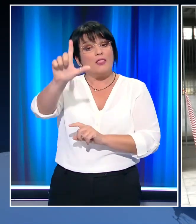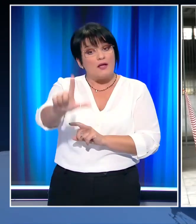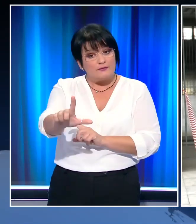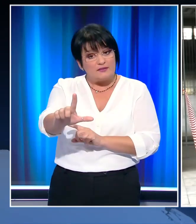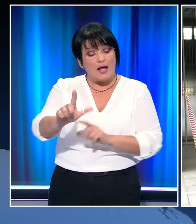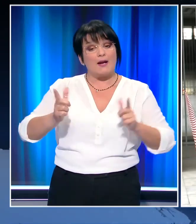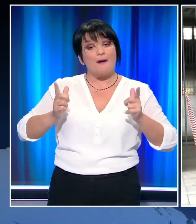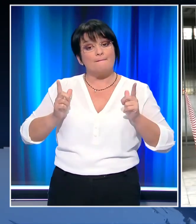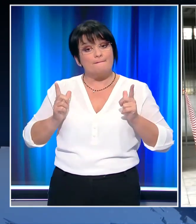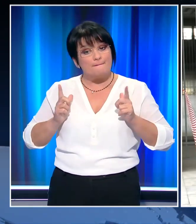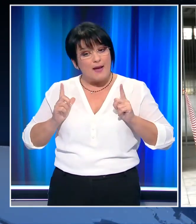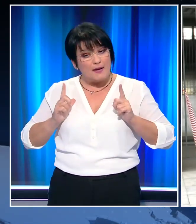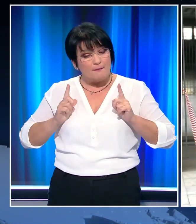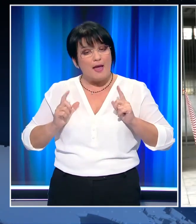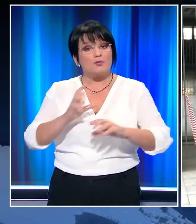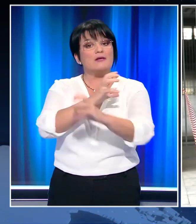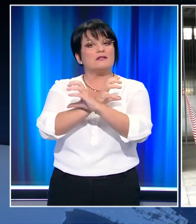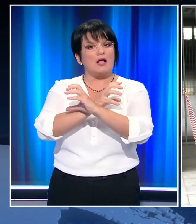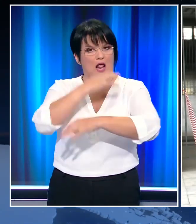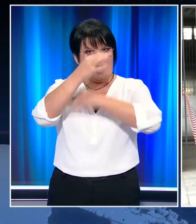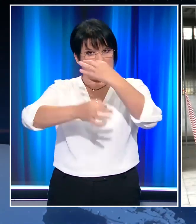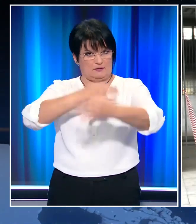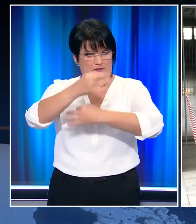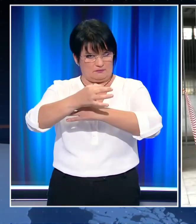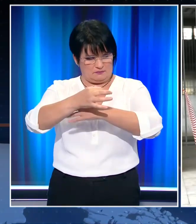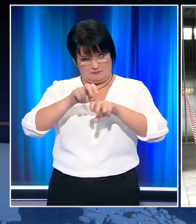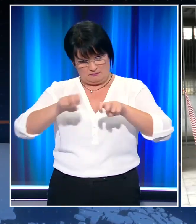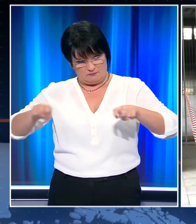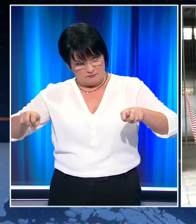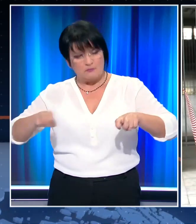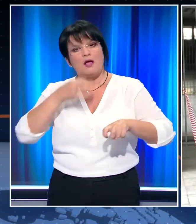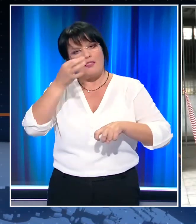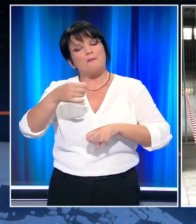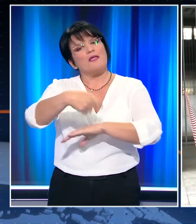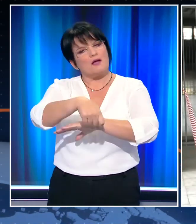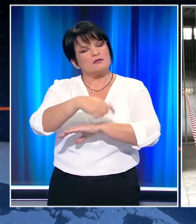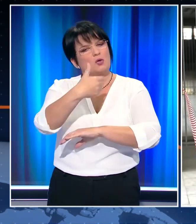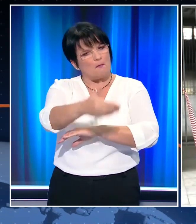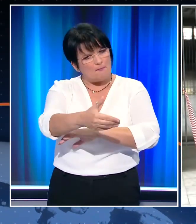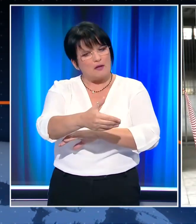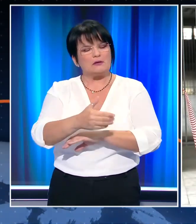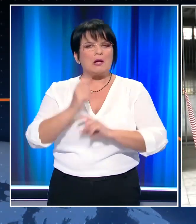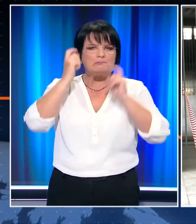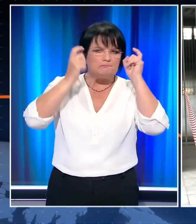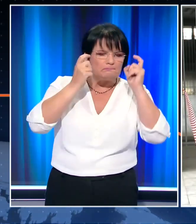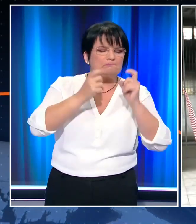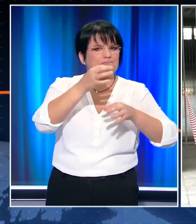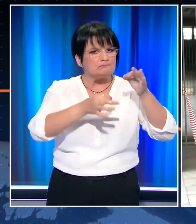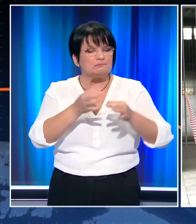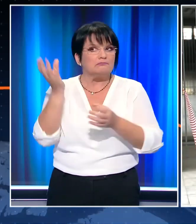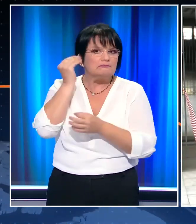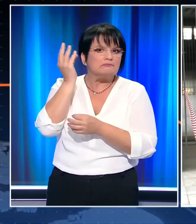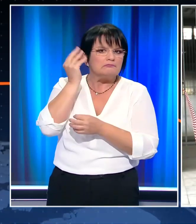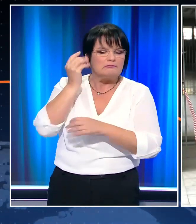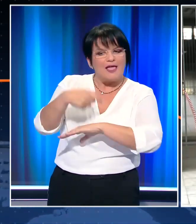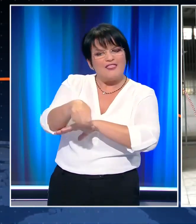περιμένουμε την αγόρευση της Αγγελέως της Έδρας και αμέσως μετά το δικαστήριο θα διασκεφθεί, θα ακούσει, αφού ακούσει